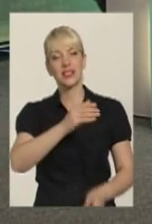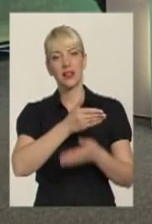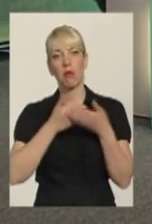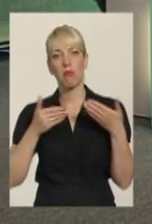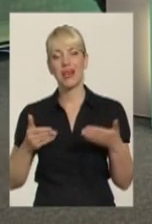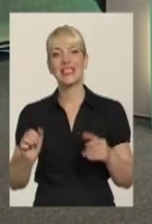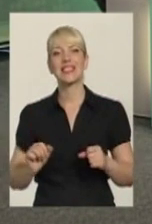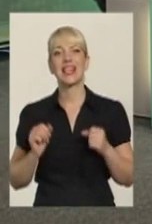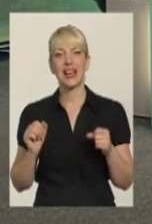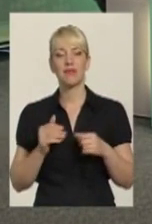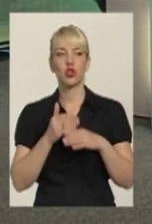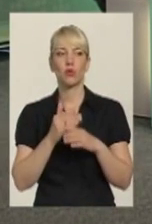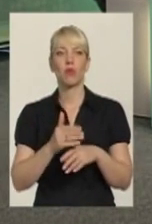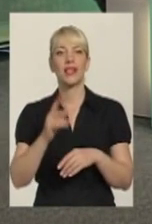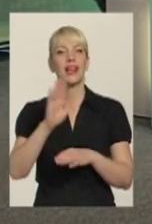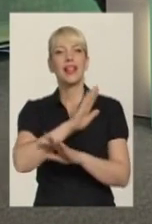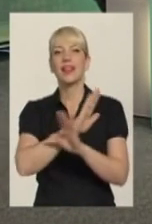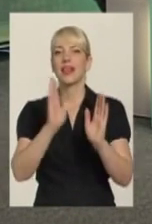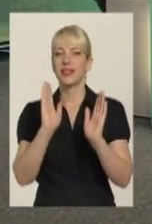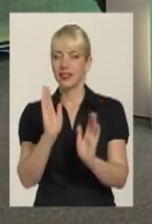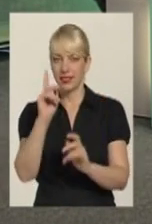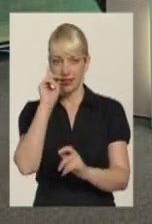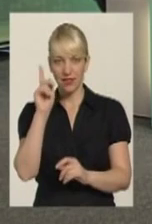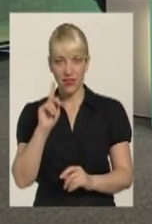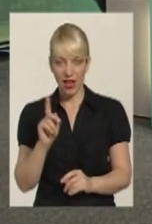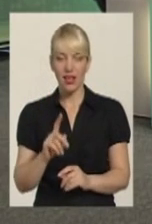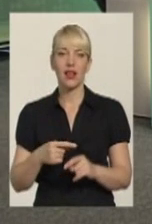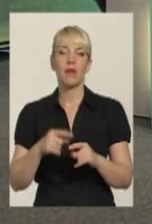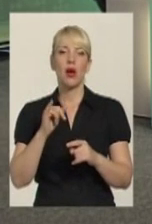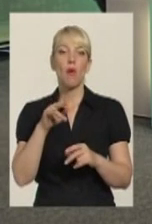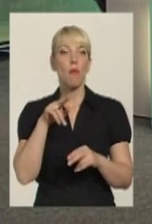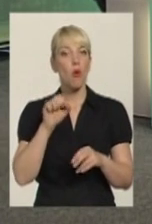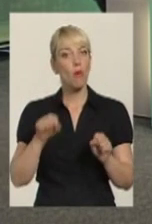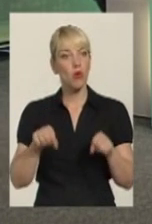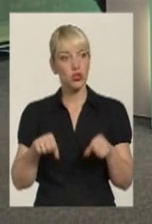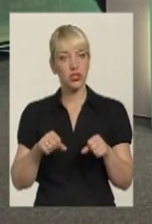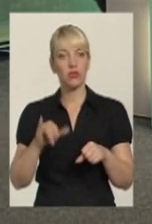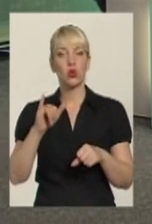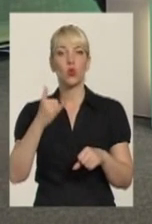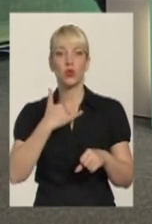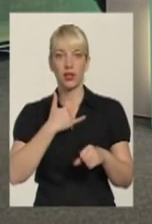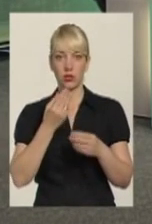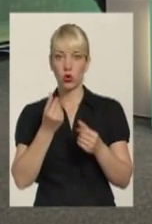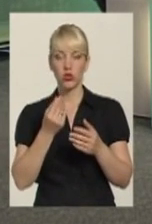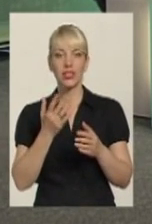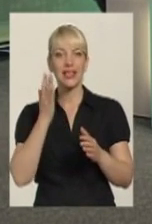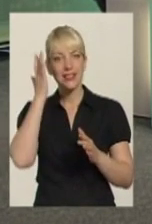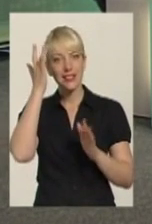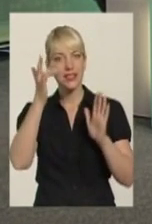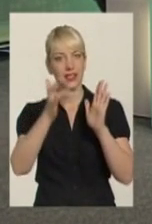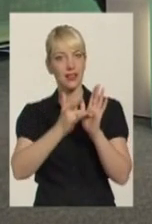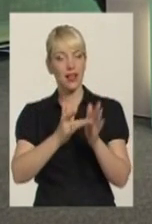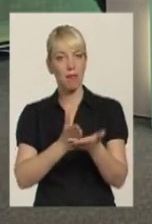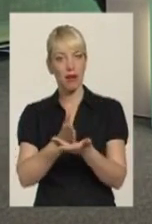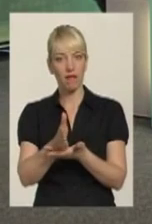допомагати людям не єврейської національності для того, щоб, по можливості, тому що в нас гроші є ціленаправлені, і вони